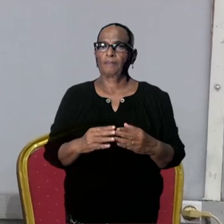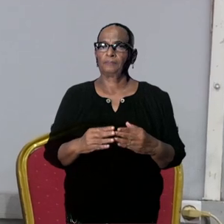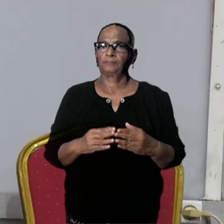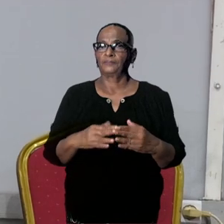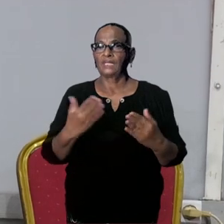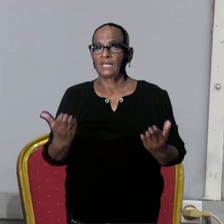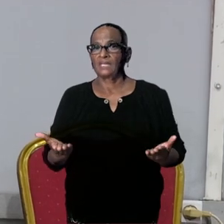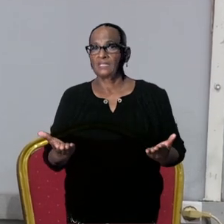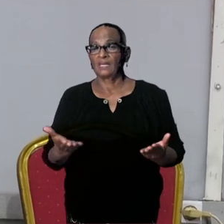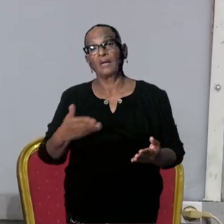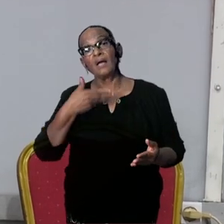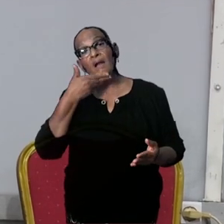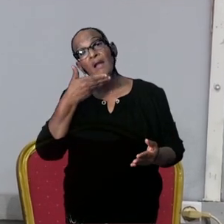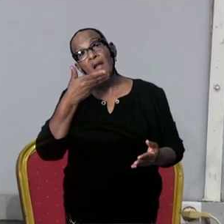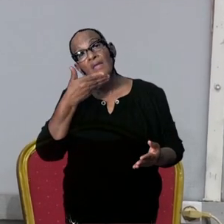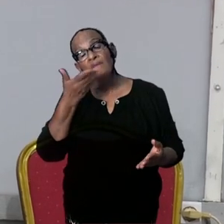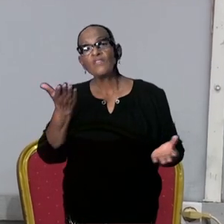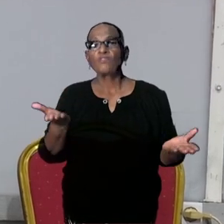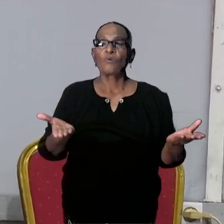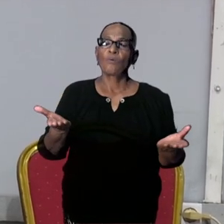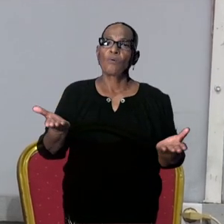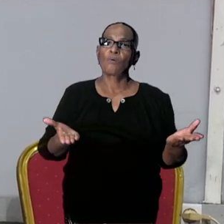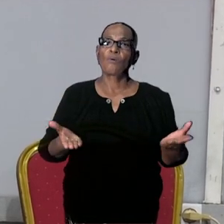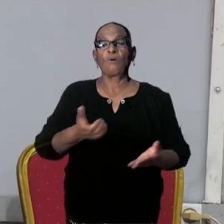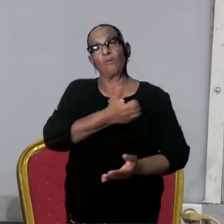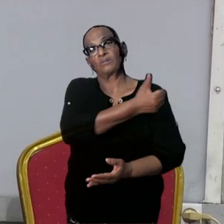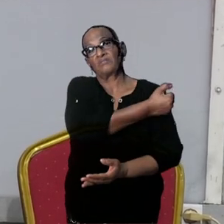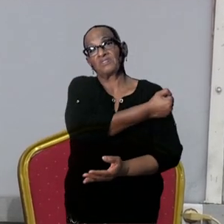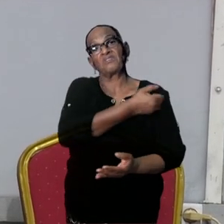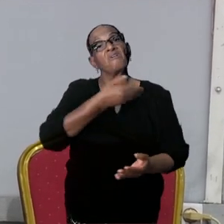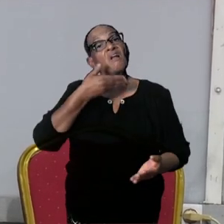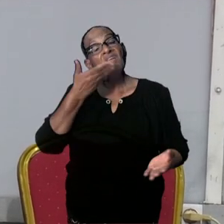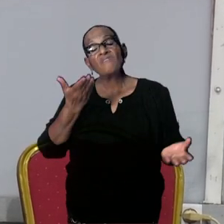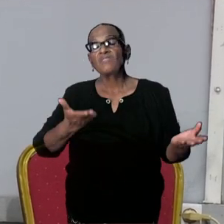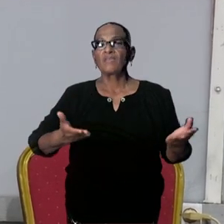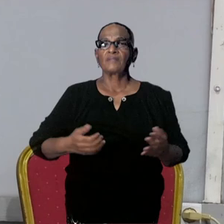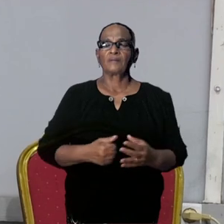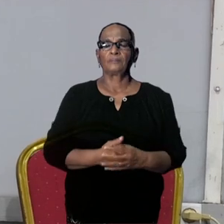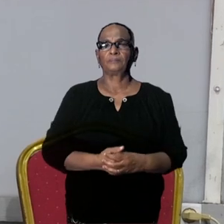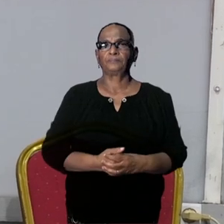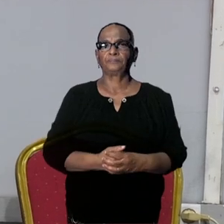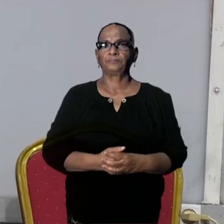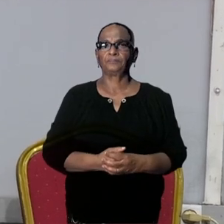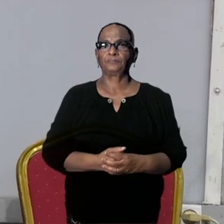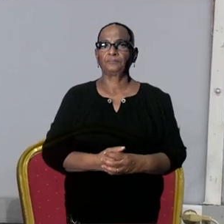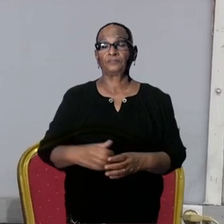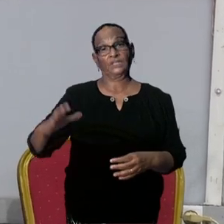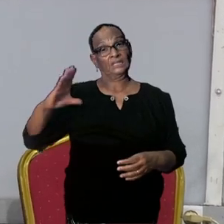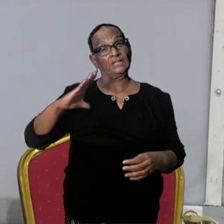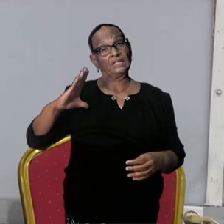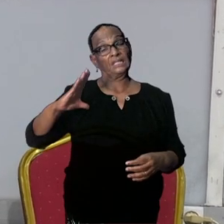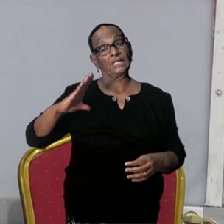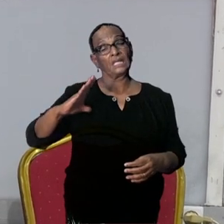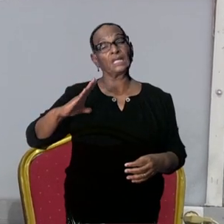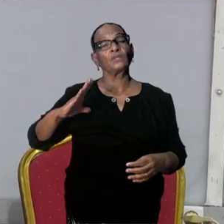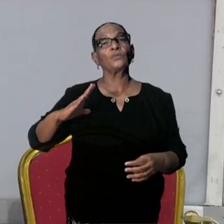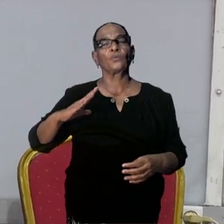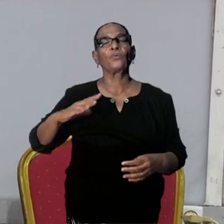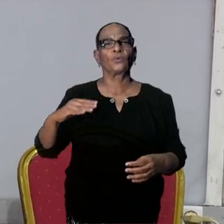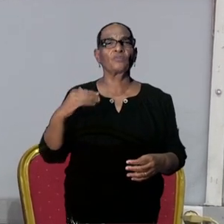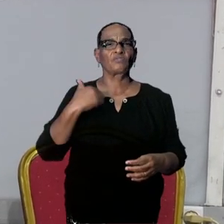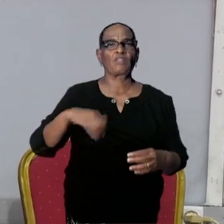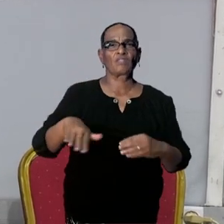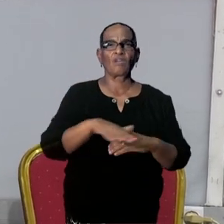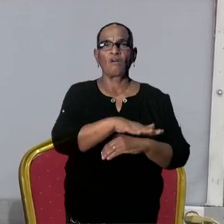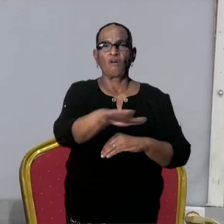En dan die leeftijd, maar dat is vandaar uitgekomen dan. En de directeur van Volksgezondheid had aangegeven